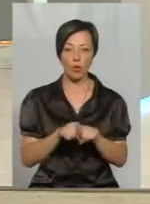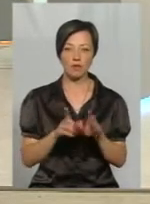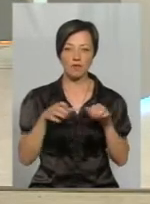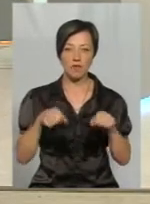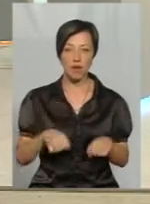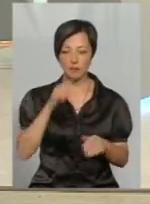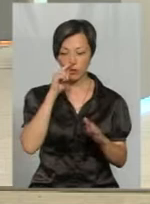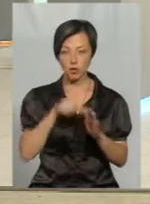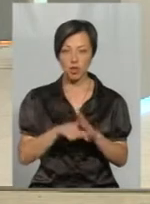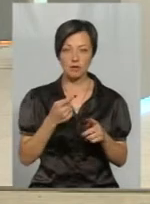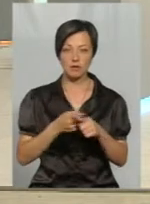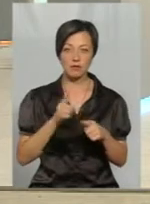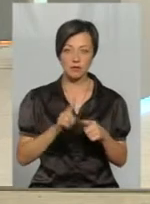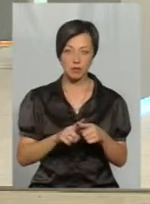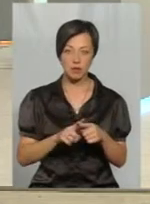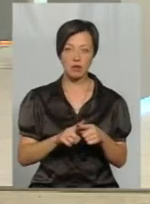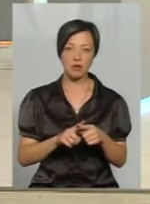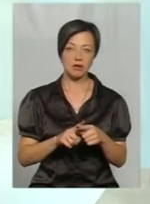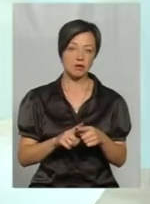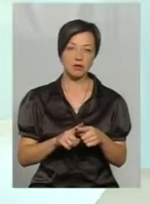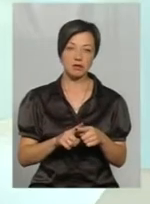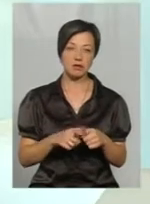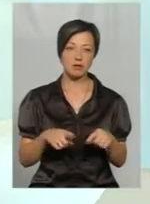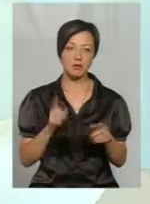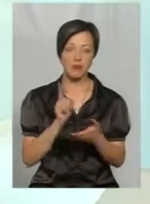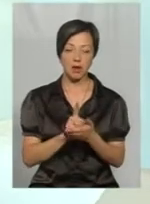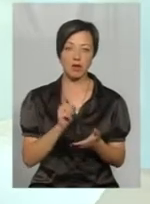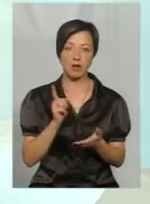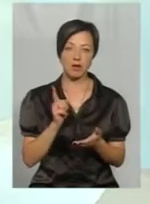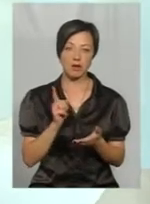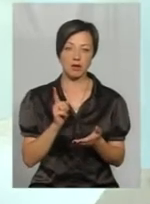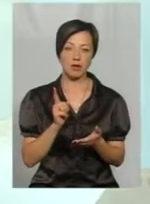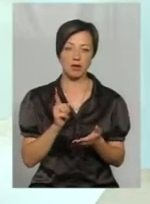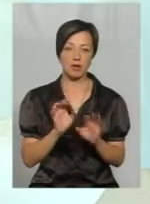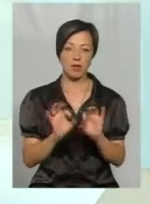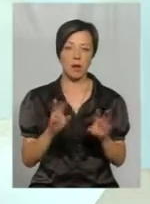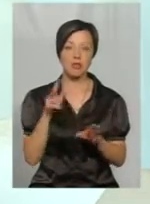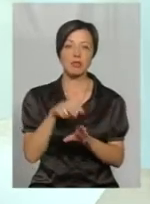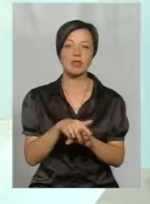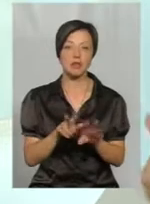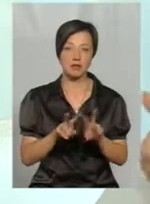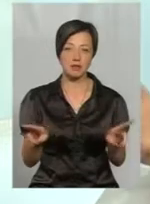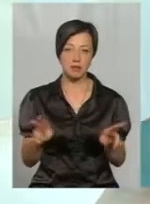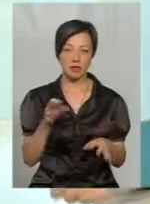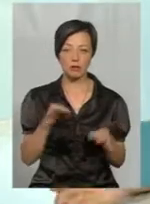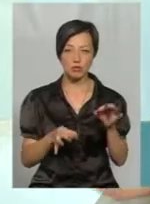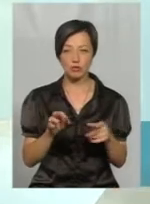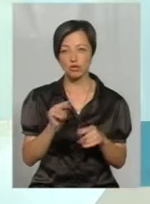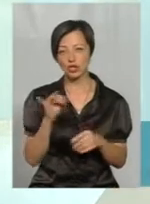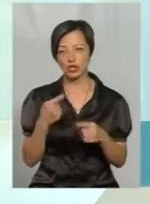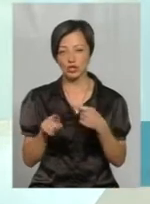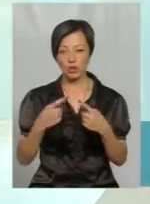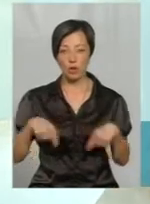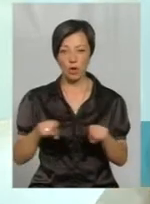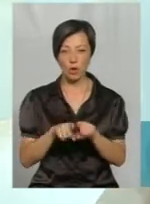влади, втручатися в цю відповідальність, в принципі, це є, також може розцінюватись, як тиск на суд чи на якийсь